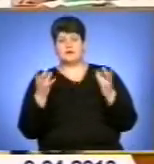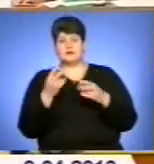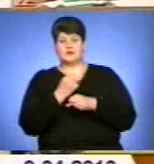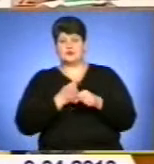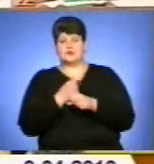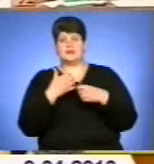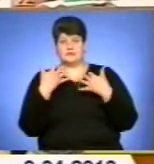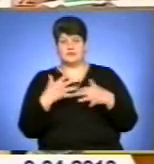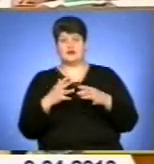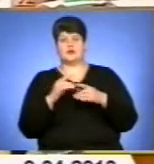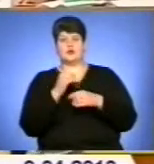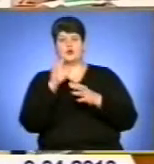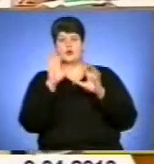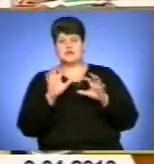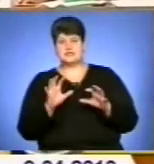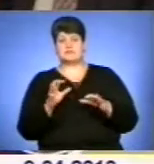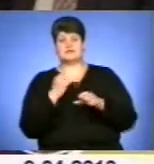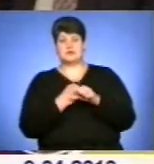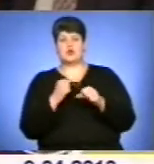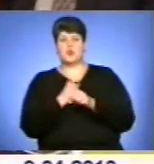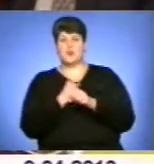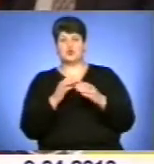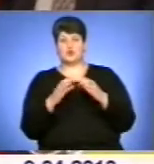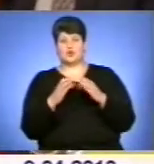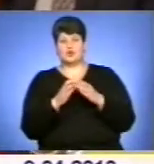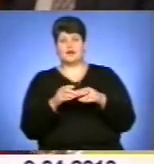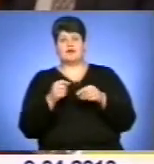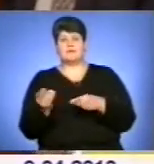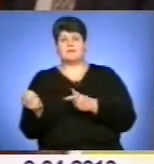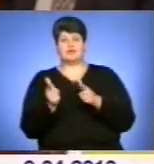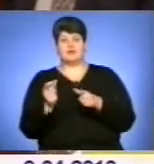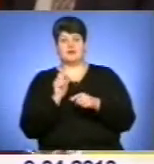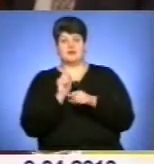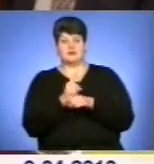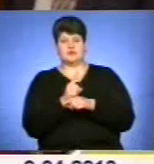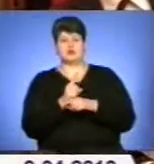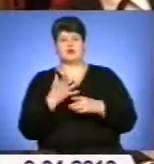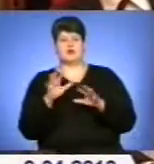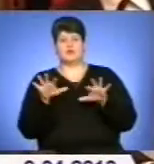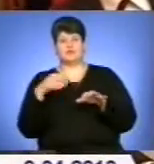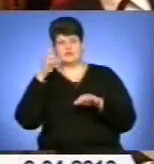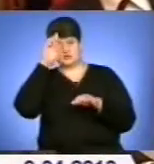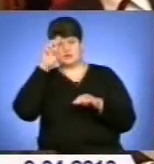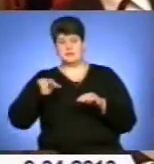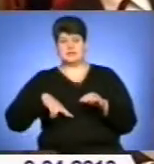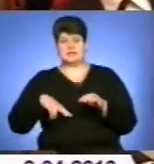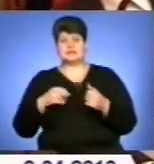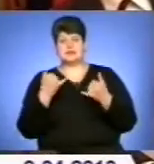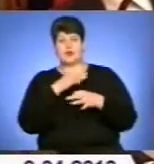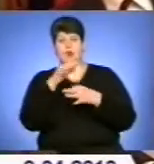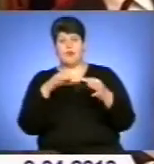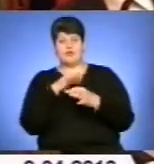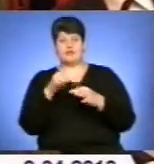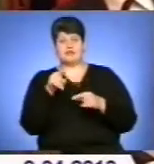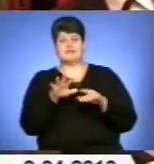концепцію, створили робочу групу та підготували відповідне доручення голови облдержадміністрації. На черзі її обговорення у